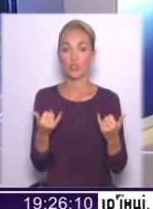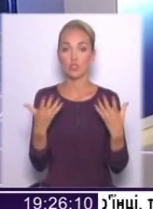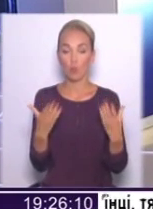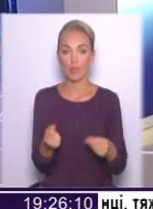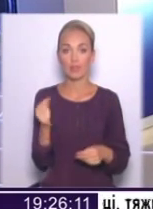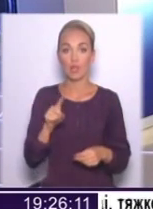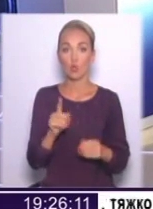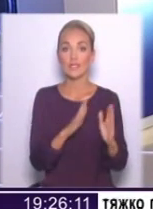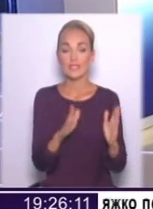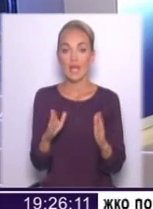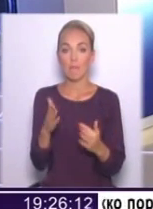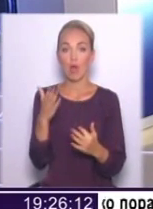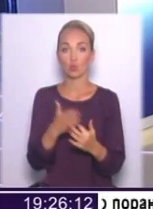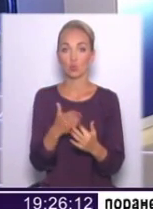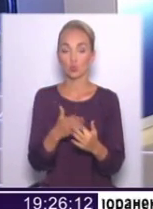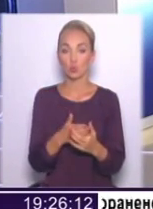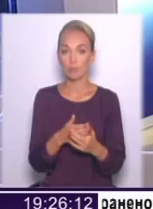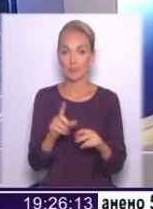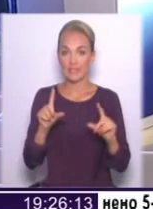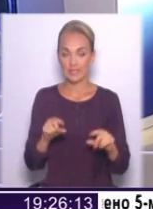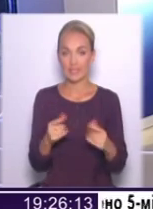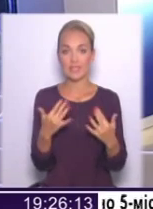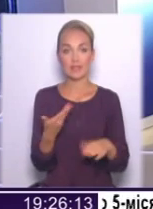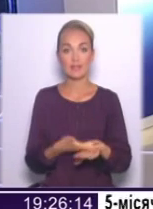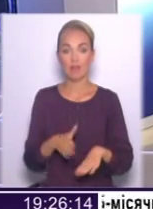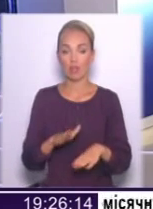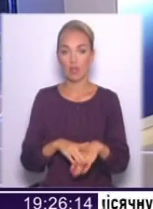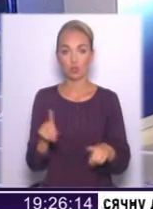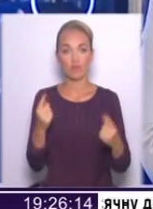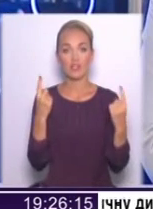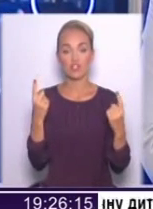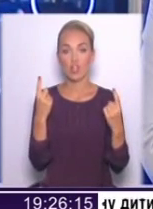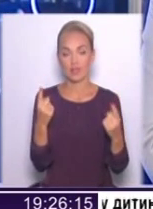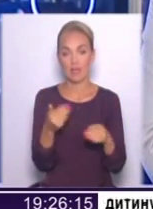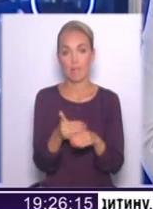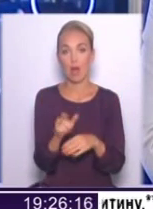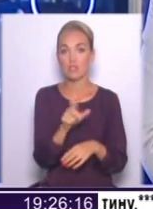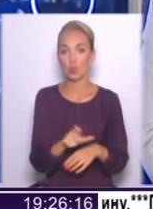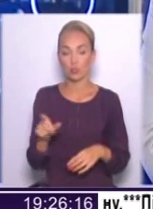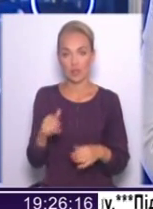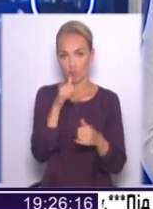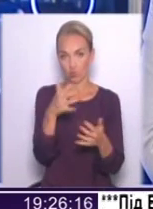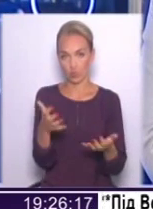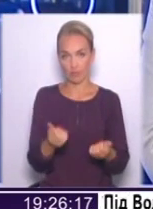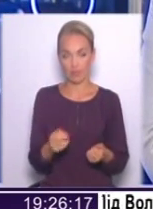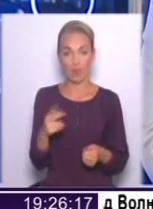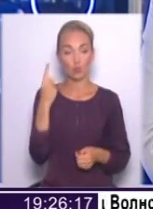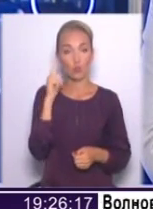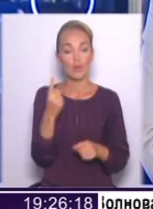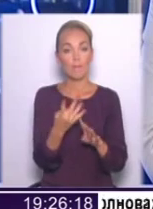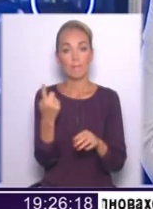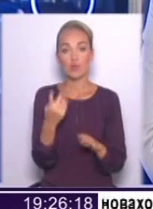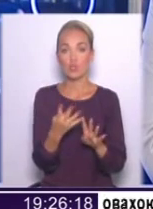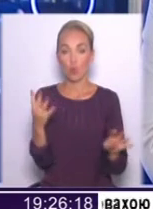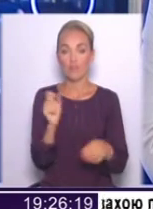що система субсидій фактично настільки складна, що величезна маса людей просто не можуть їх отримувати. Я думаю, що це першочергове завдання, яке